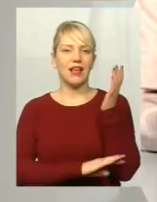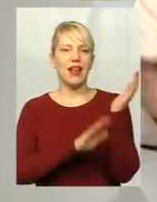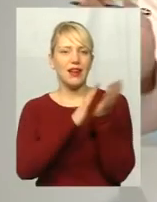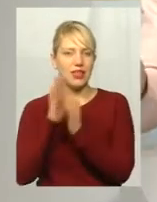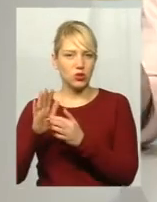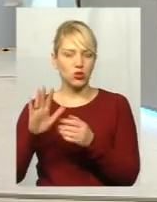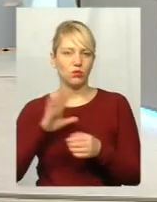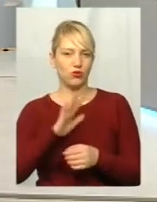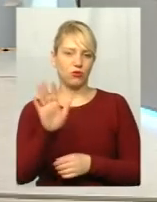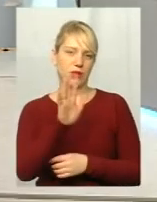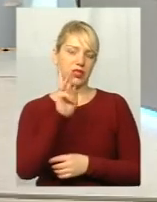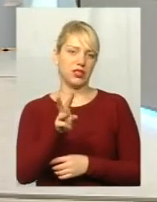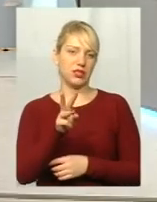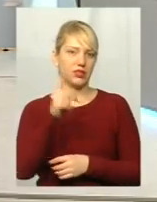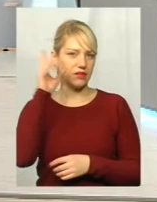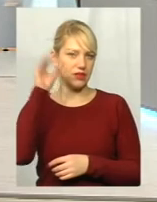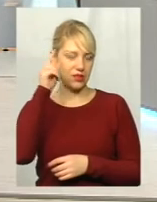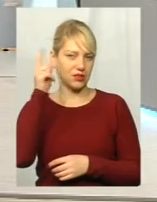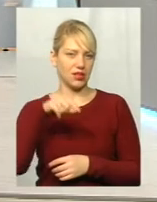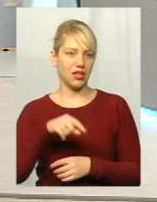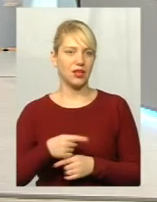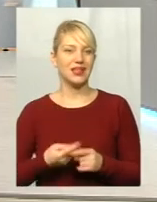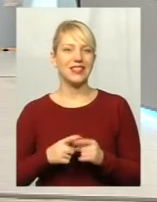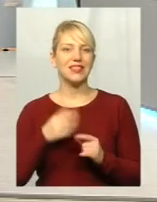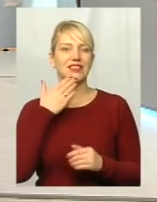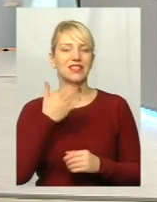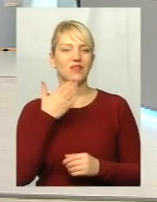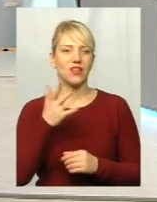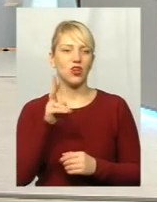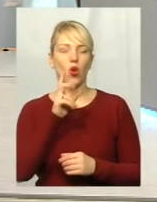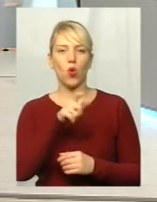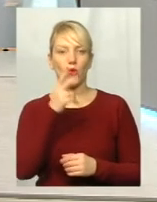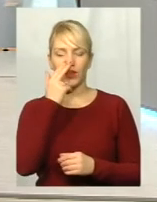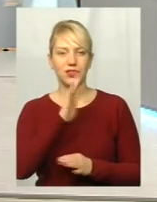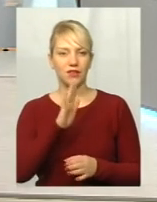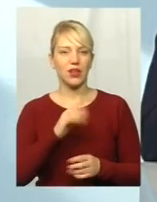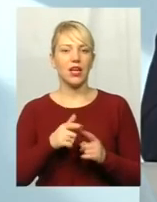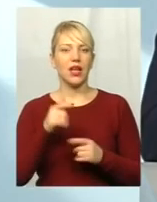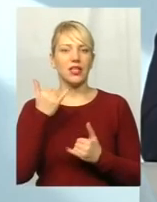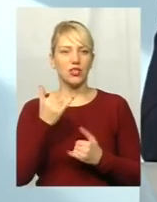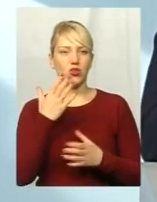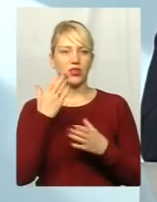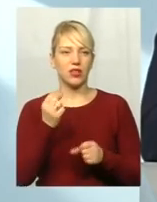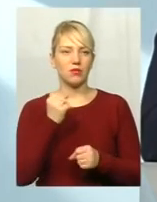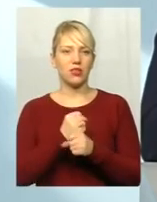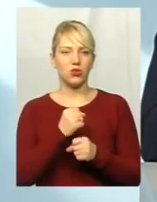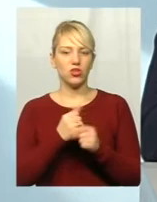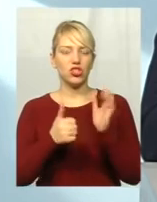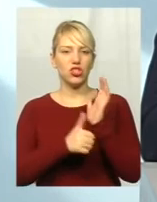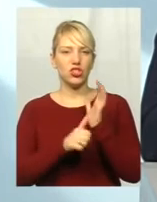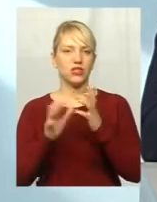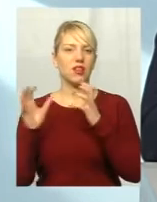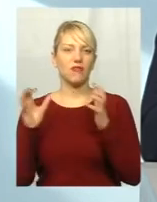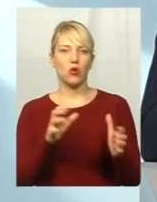.30 і вони добрались з ним на... Це звернення ті, які ще люди просто не звикли. На сьогоднішній день працює 6 автобусів на 54 маршруті.